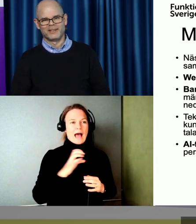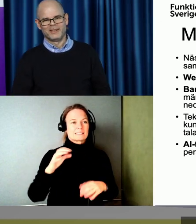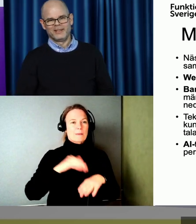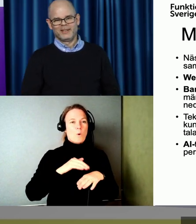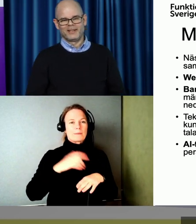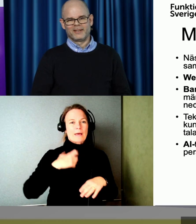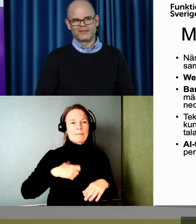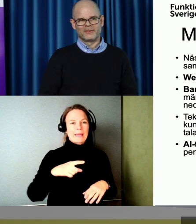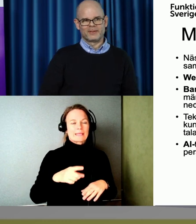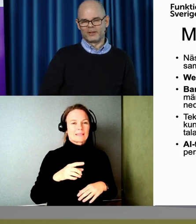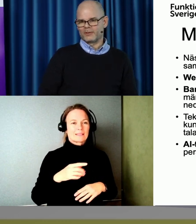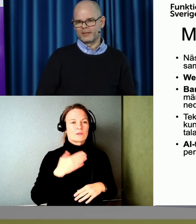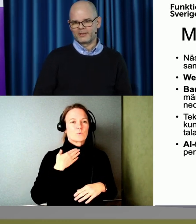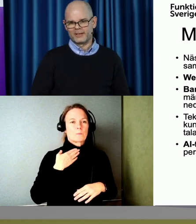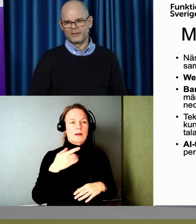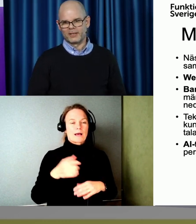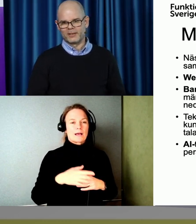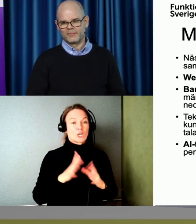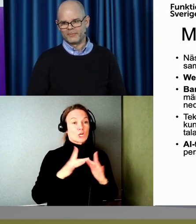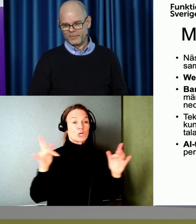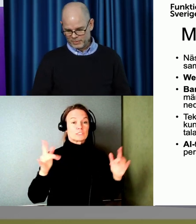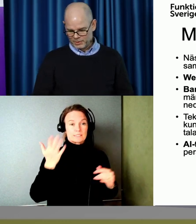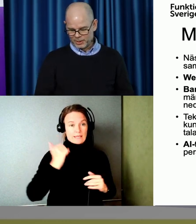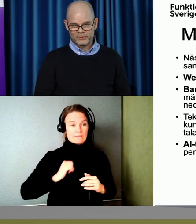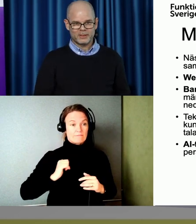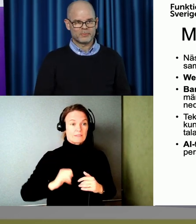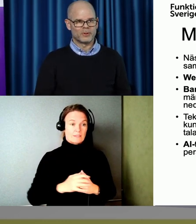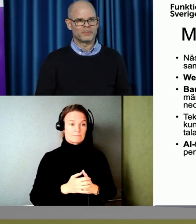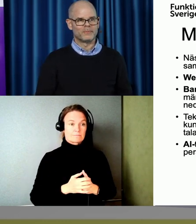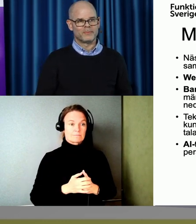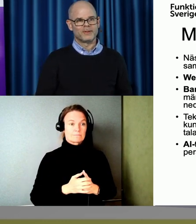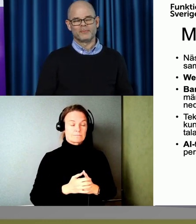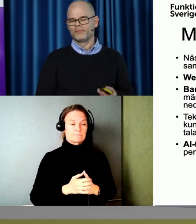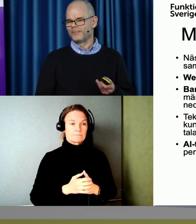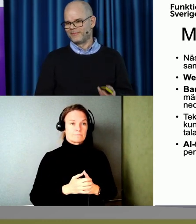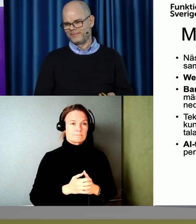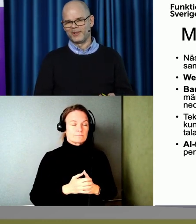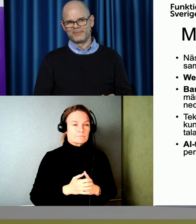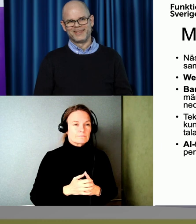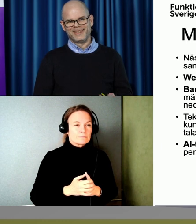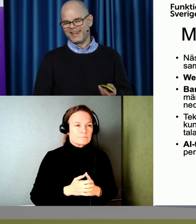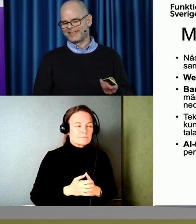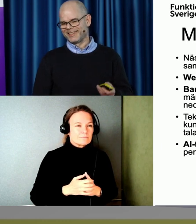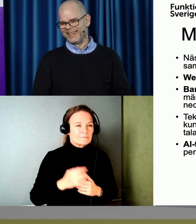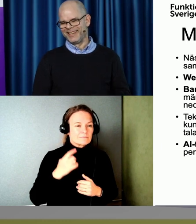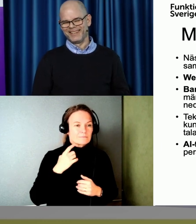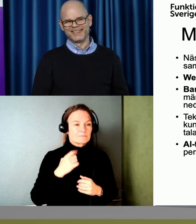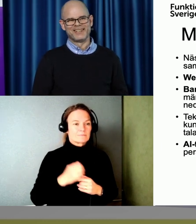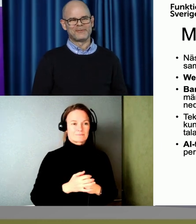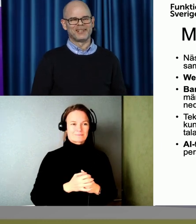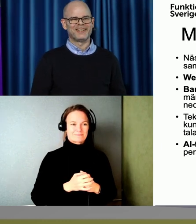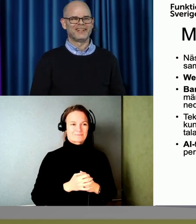om här, gratis. PTS att använda. den finns på... Ja. Han kan